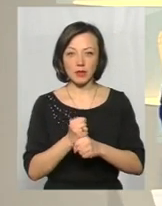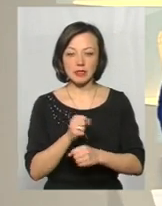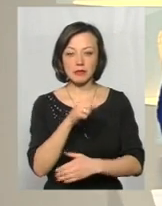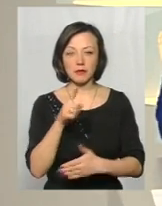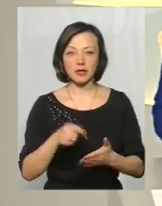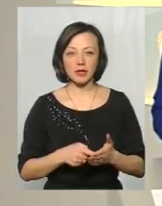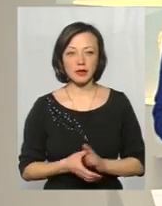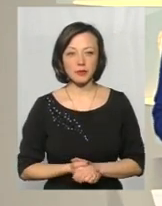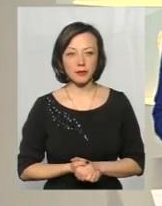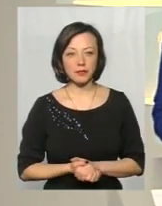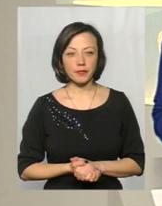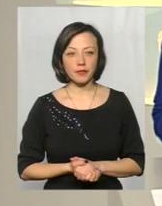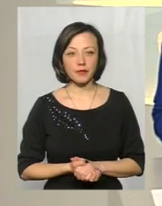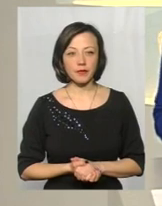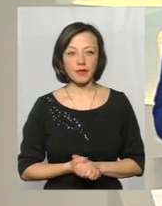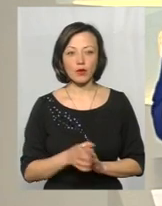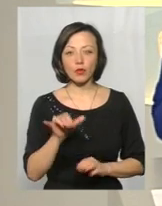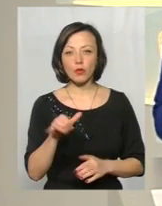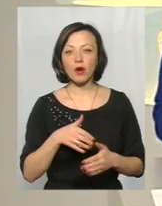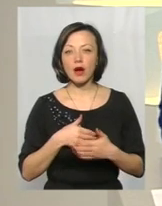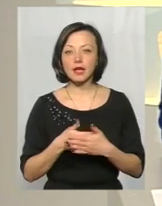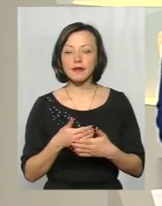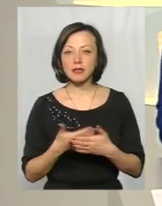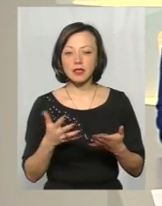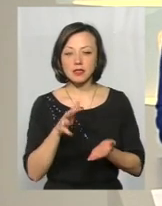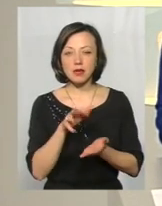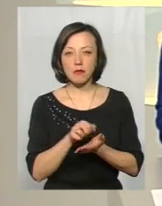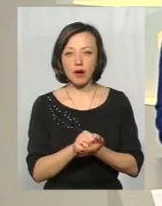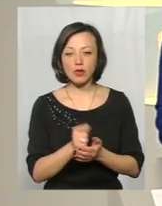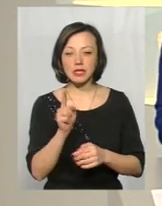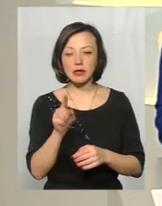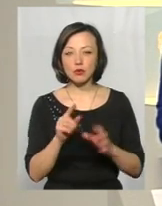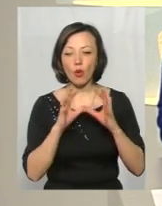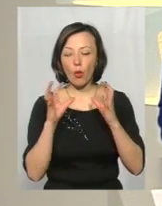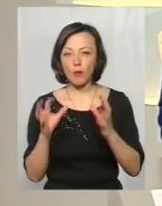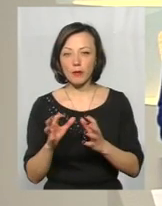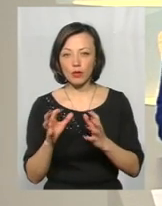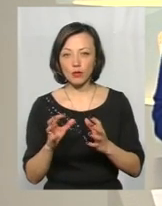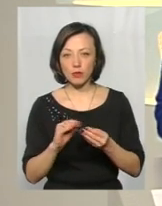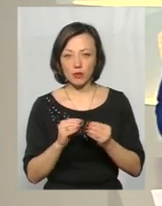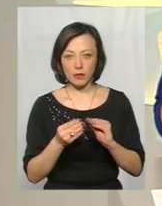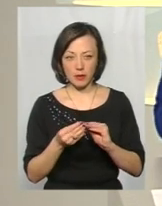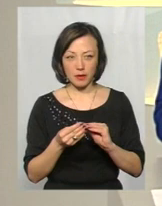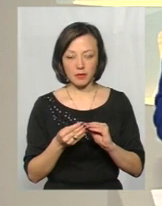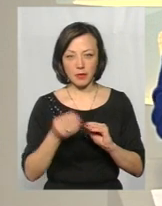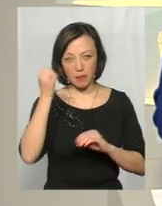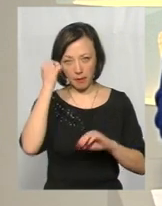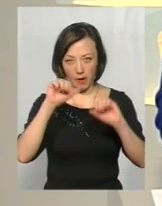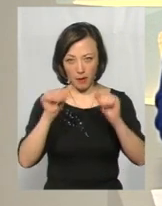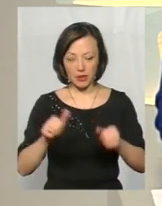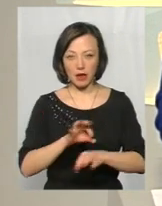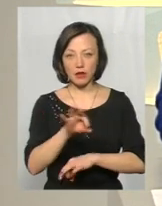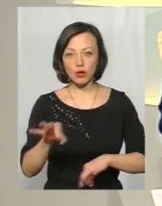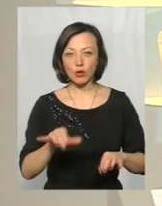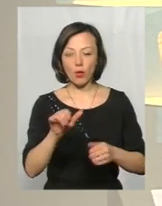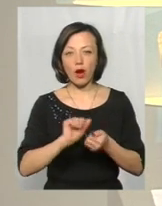зрозуміла, в громадських активістів, які займаються тим, що опікують пам'ятки архітектури у